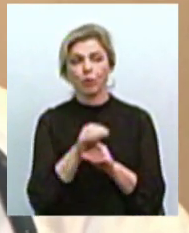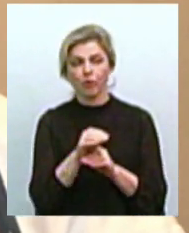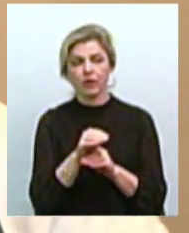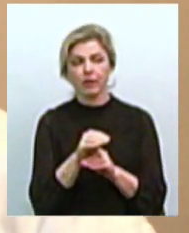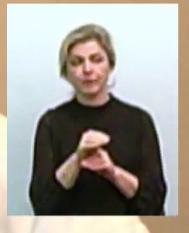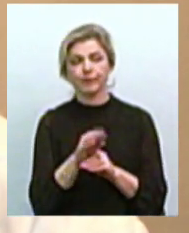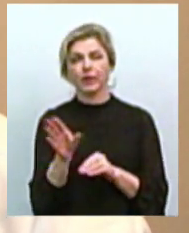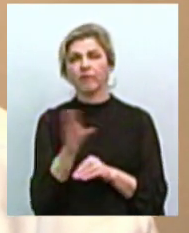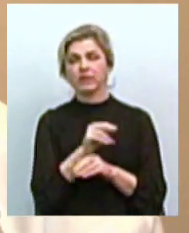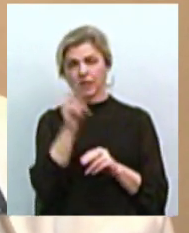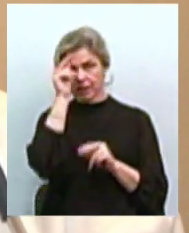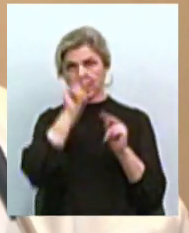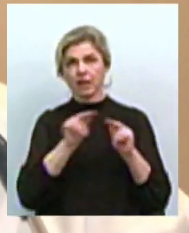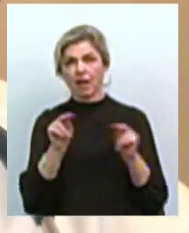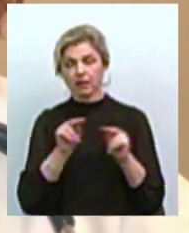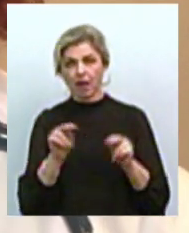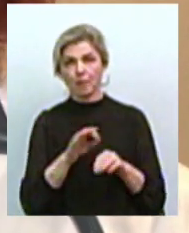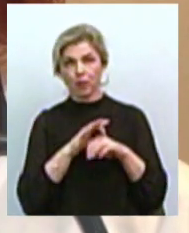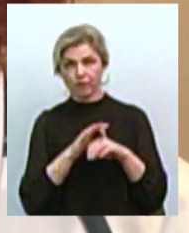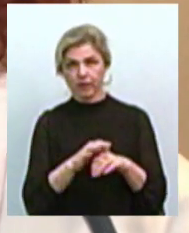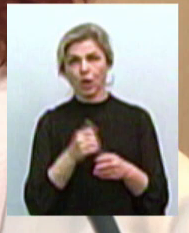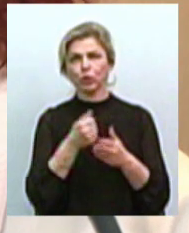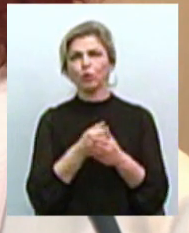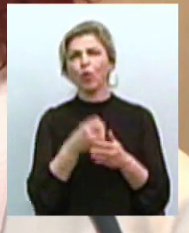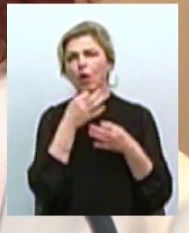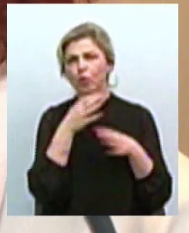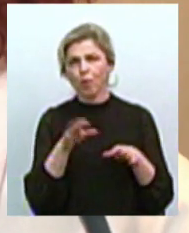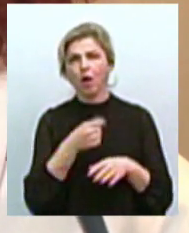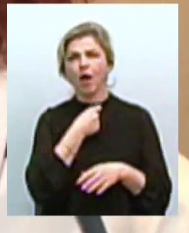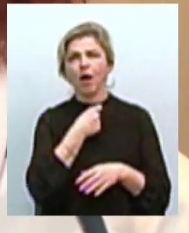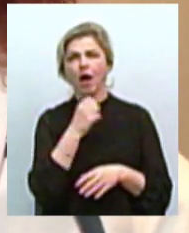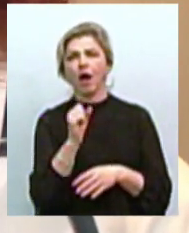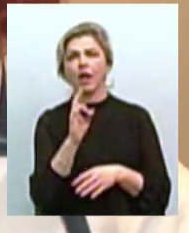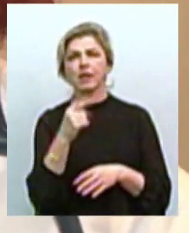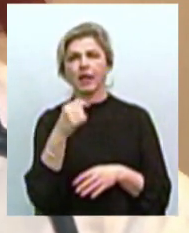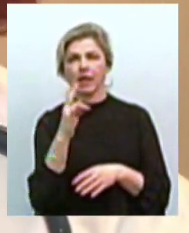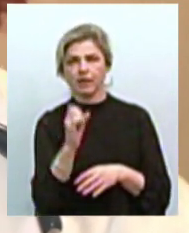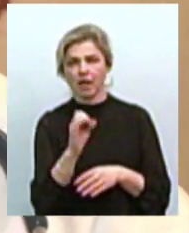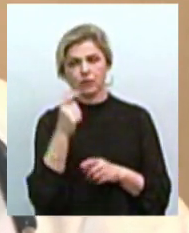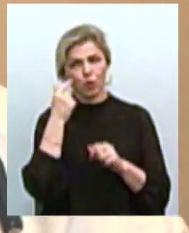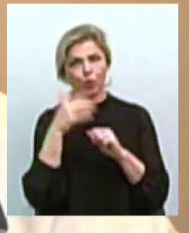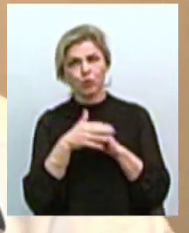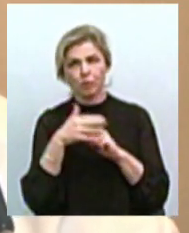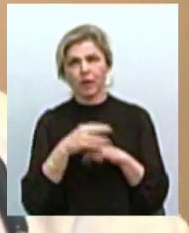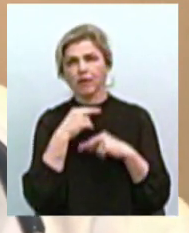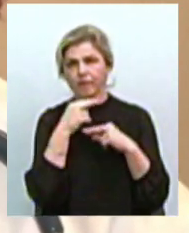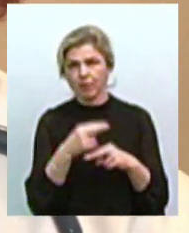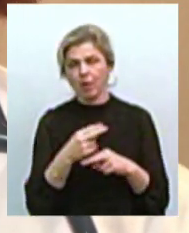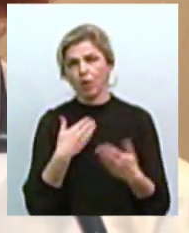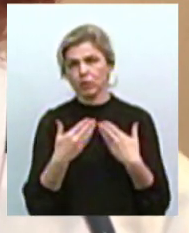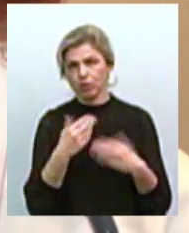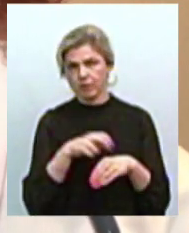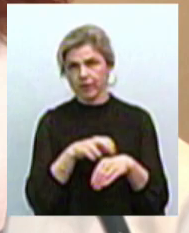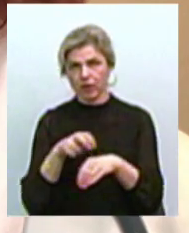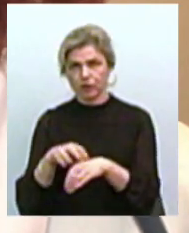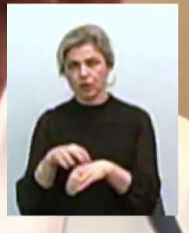провели всі заняття, тому до кожної ангіни дуже з розумінням, дуже ставляться лікарі,